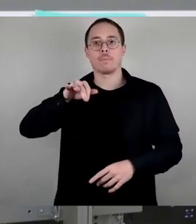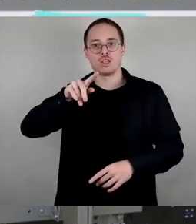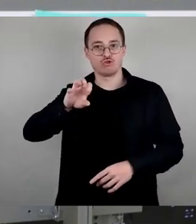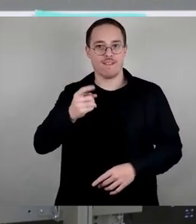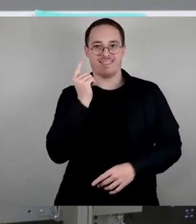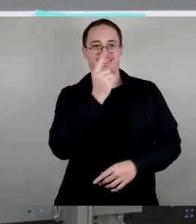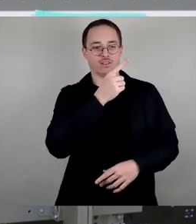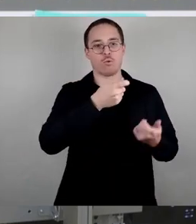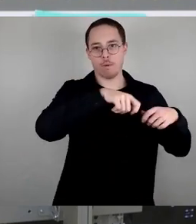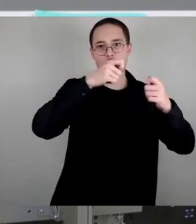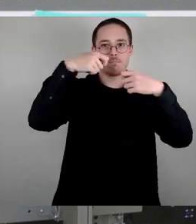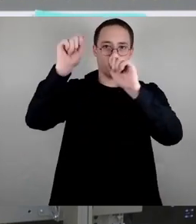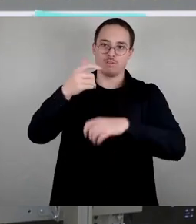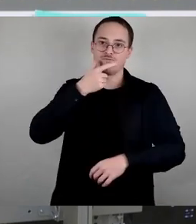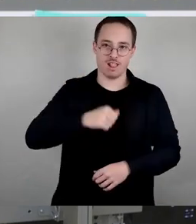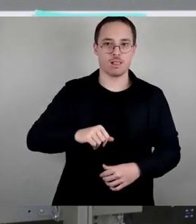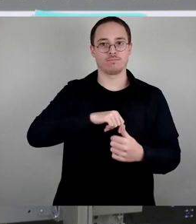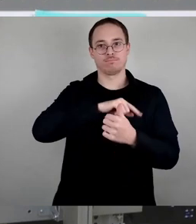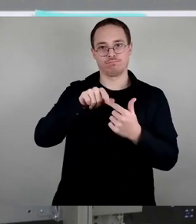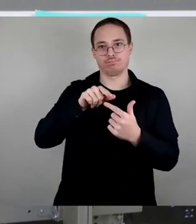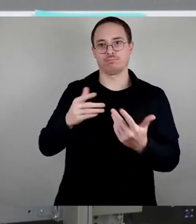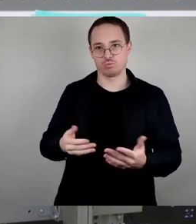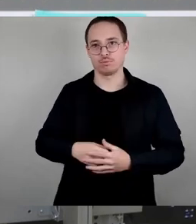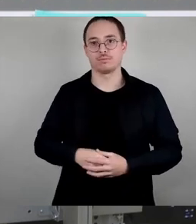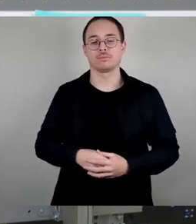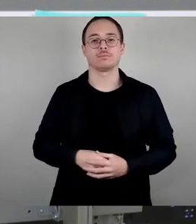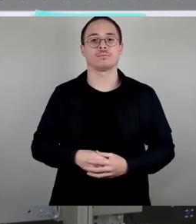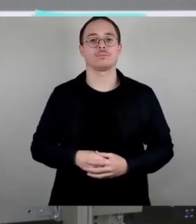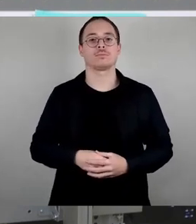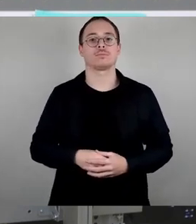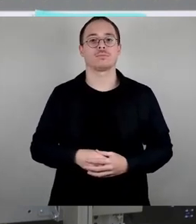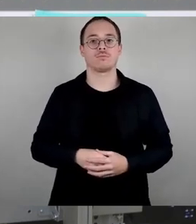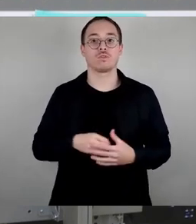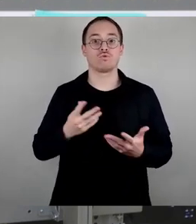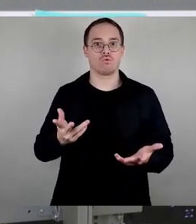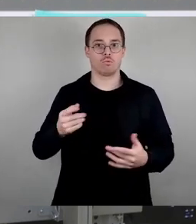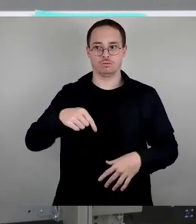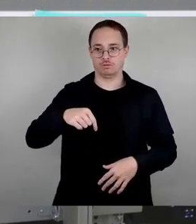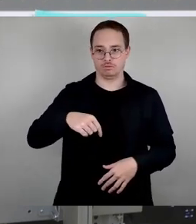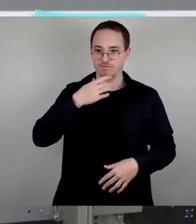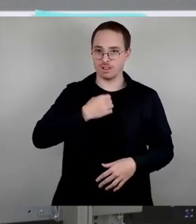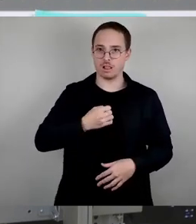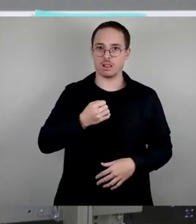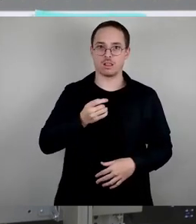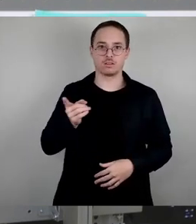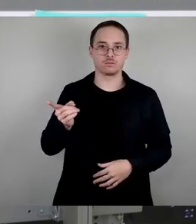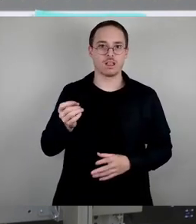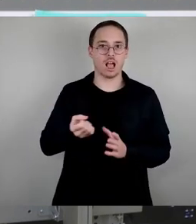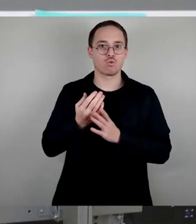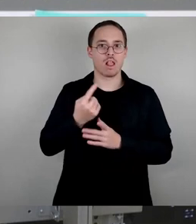beschließenden Bäder-Konzept wird der Erhalt des Elber-Mare und des Luftbades Dolschen bekräftigt. Daher ist diese Aktuelle Stunde eigentlich